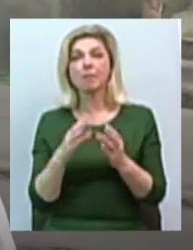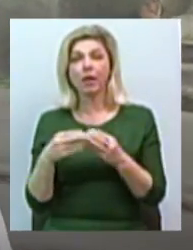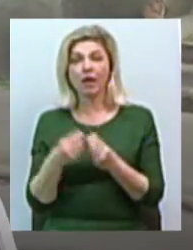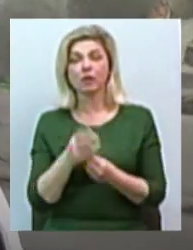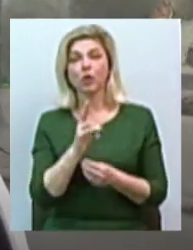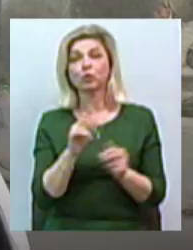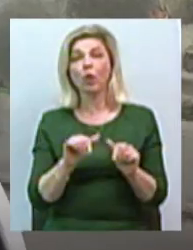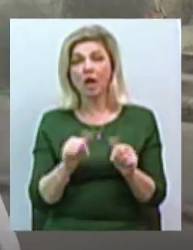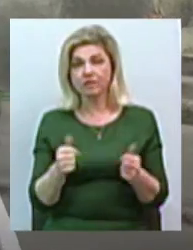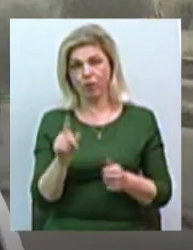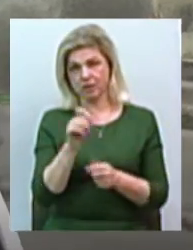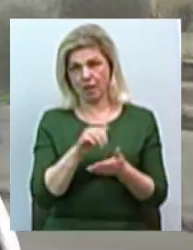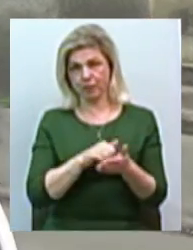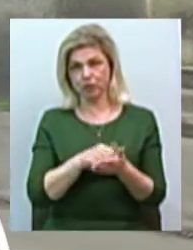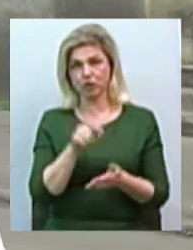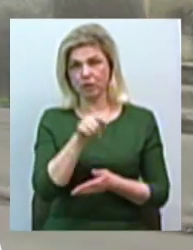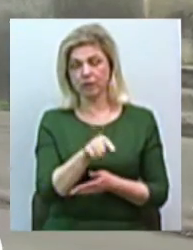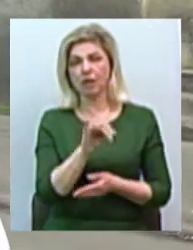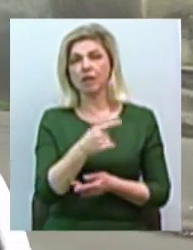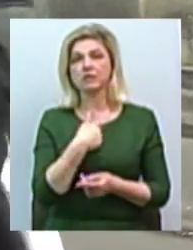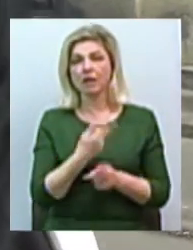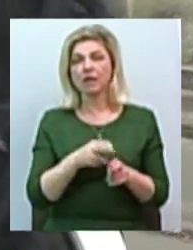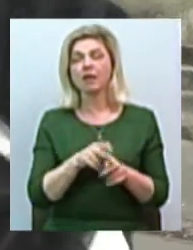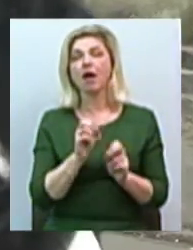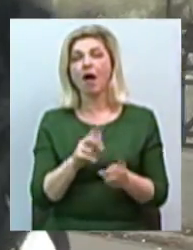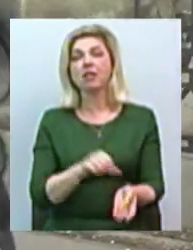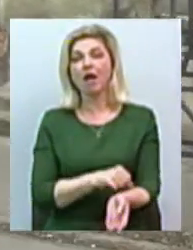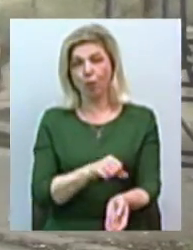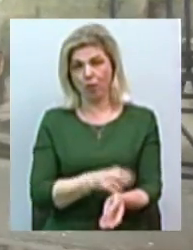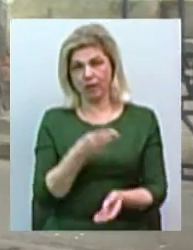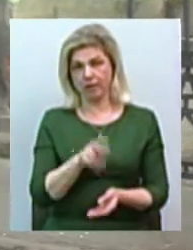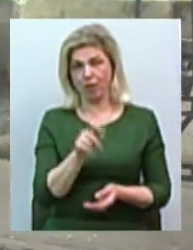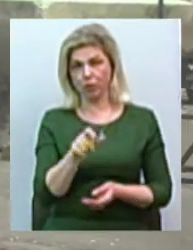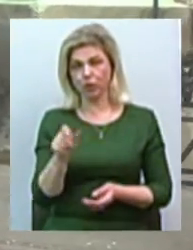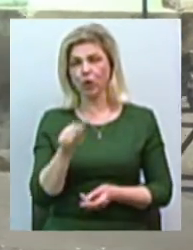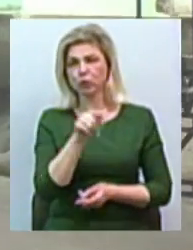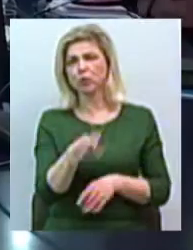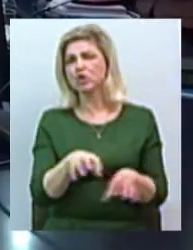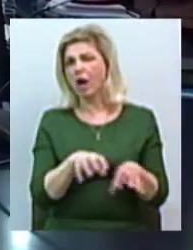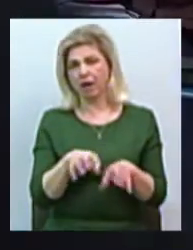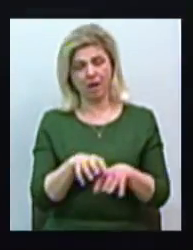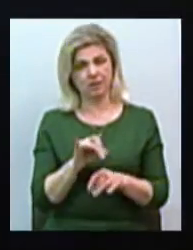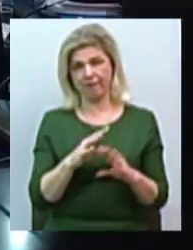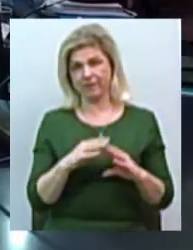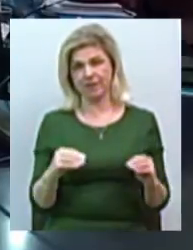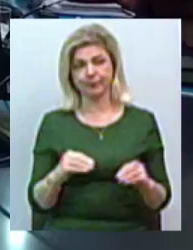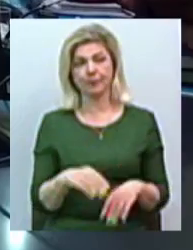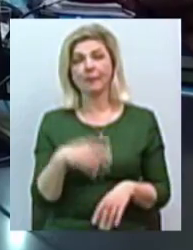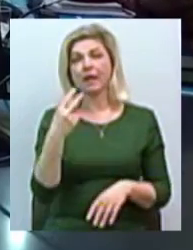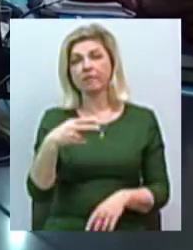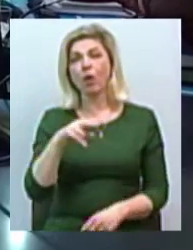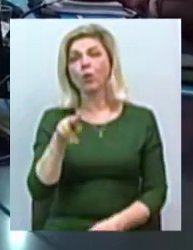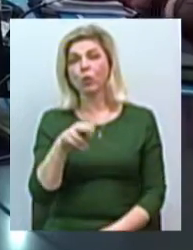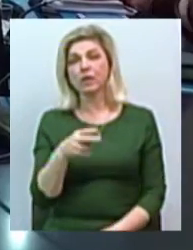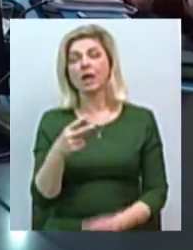які розходяться через це. Ну і втягують. Це класичний наркотик для когось. І взагалі це тупо шахрайство. все. 20 грудня 2019